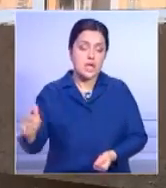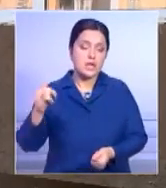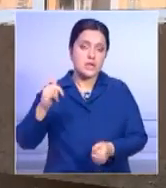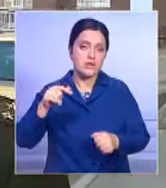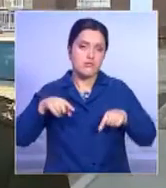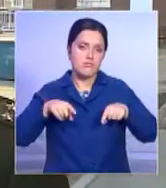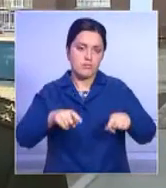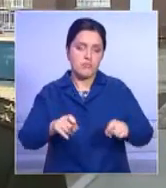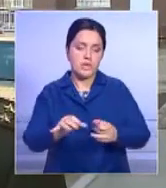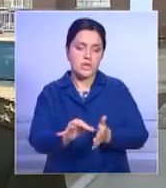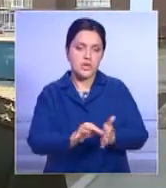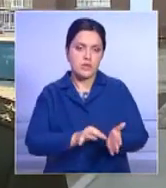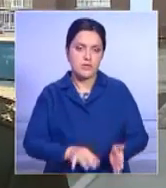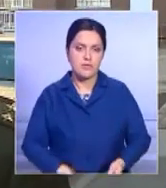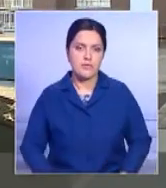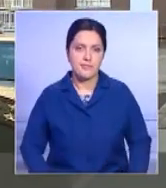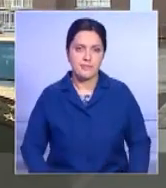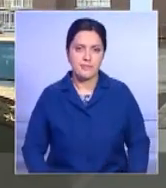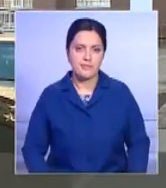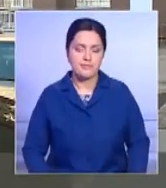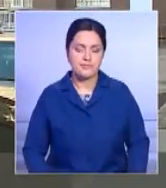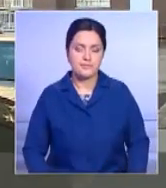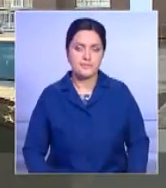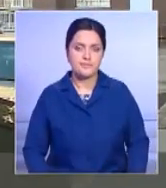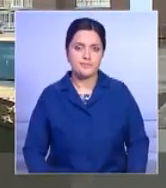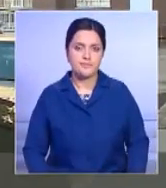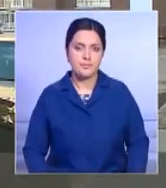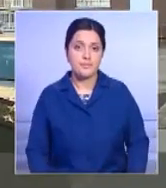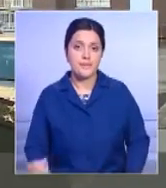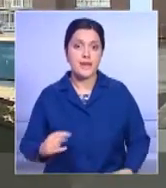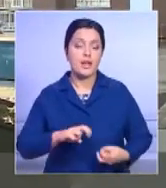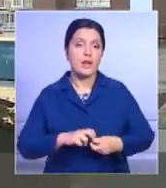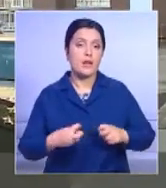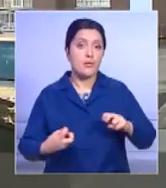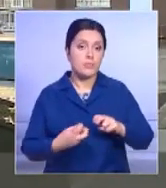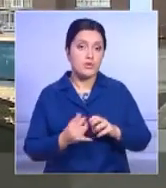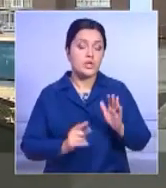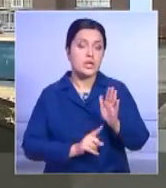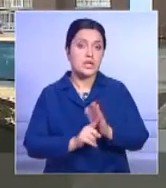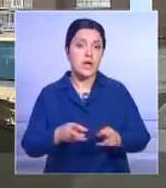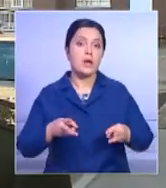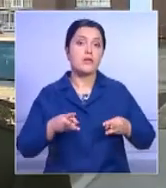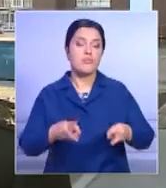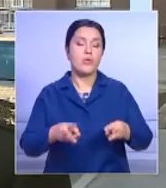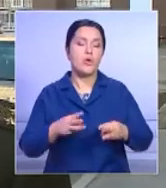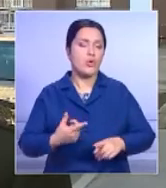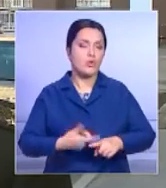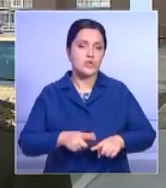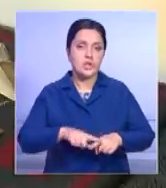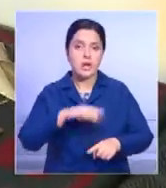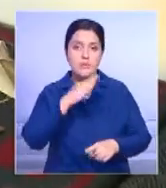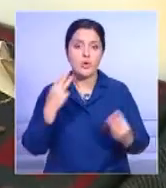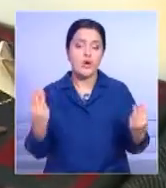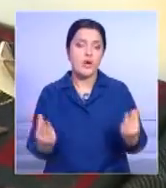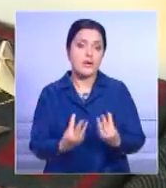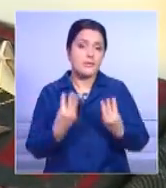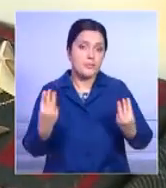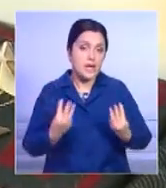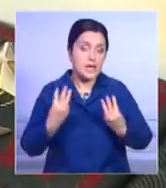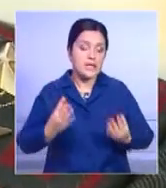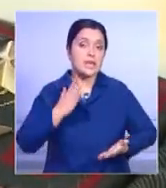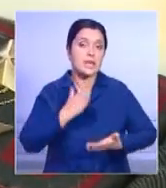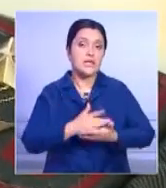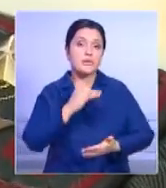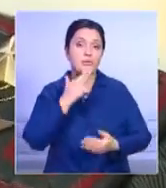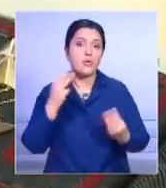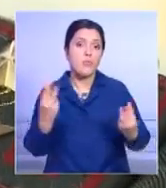На сегодняшний день основной проблемой, так как отопительный сезон настал, очень много происходит пожаров в живом секторе, много происходит